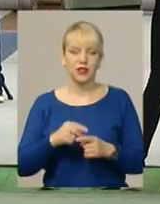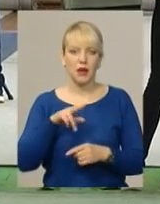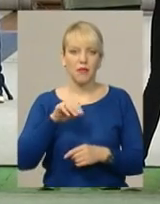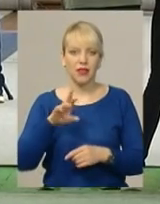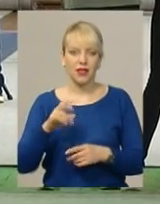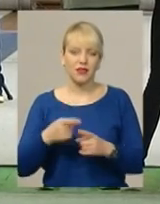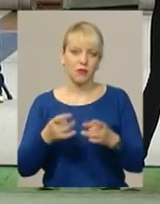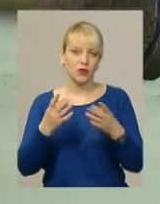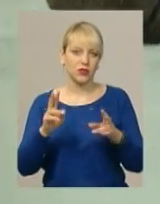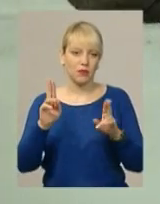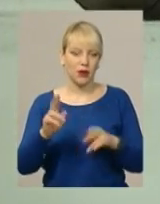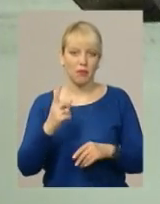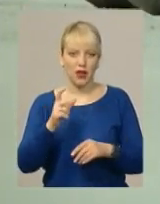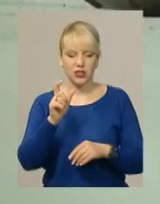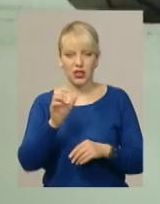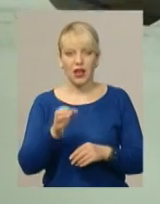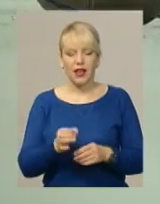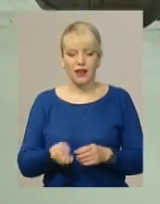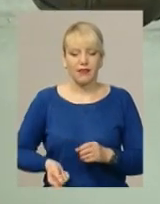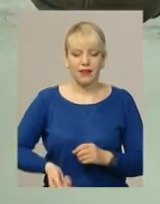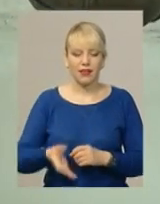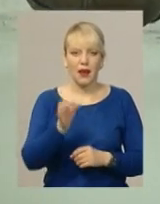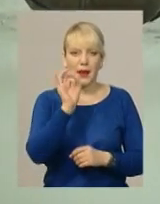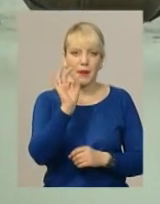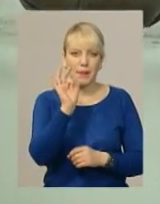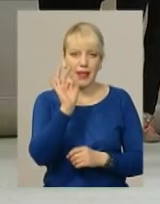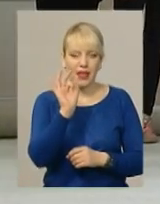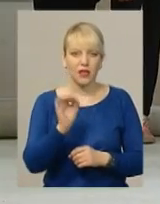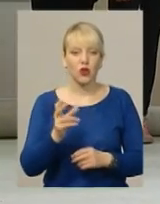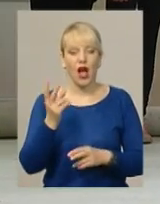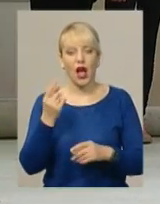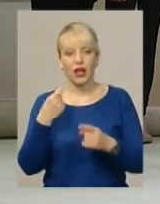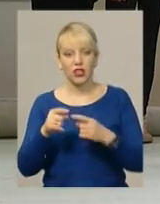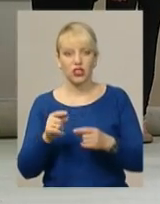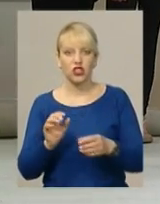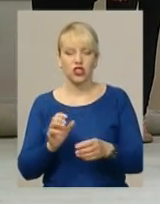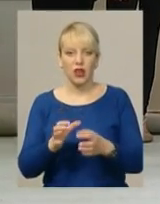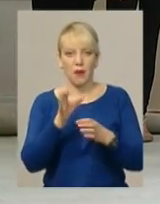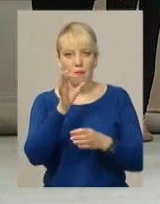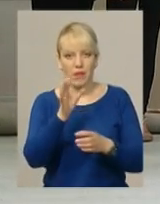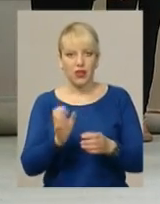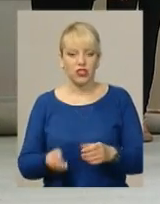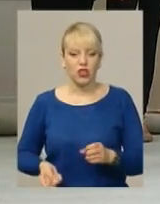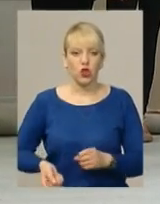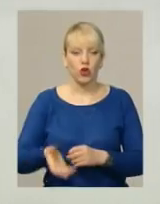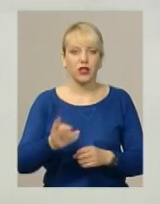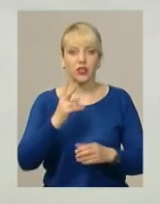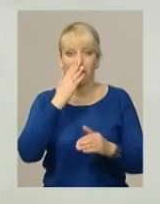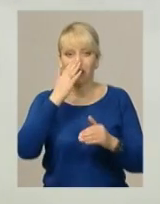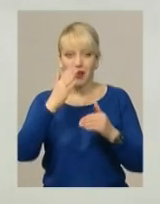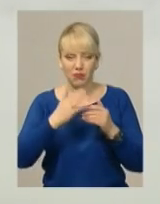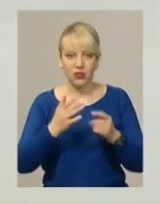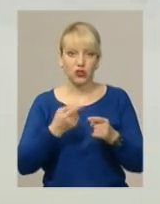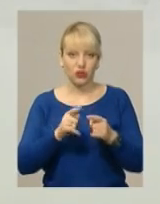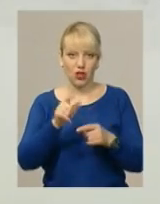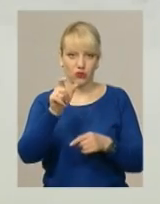простими правилами. Перший гравець кидає маленьку кульку кашанет, а далі гравці почергово докидають до кашанета кулі. Чи я найближче, то і виграв. Вчитель фізкультури В